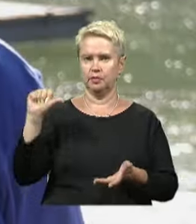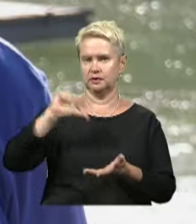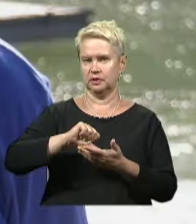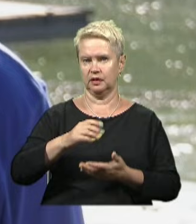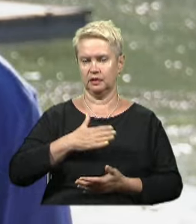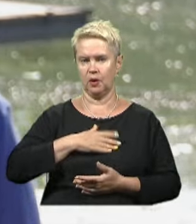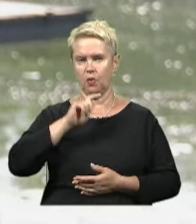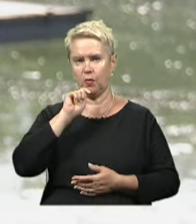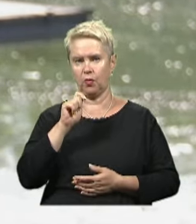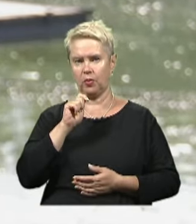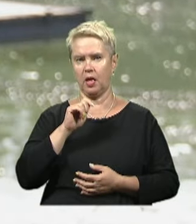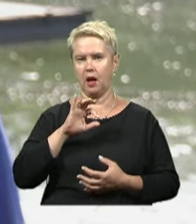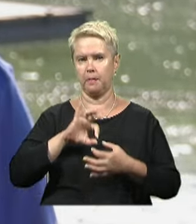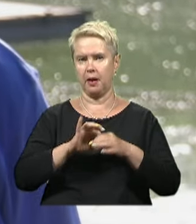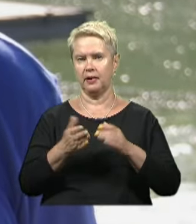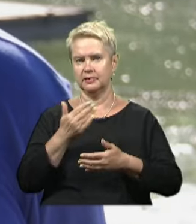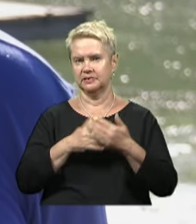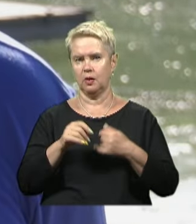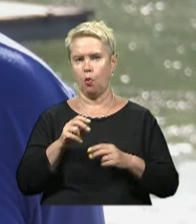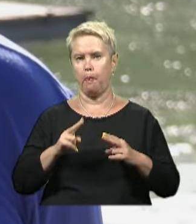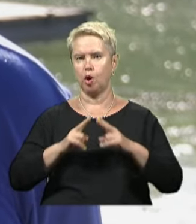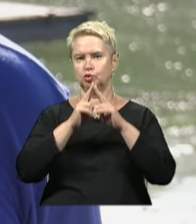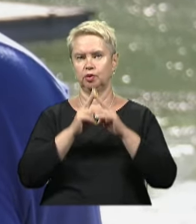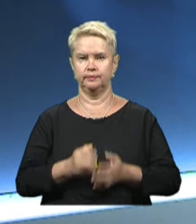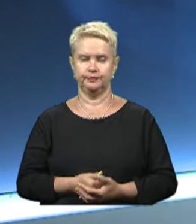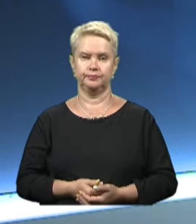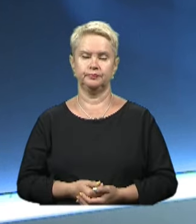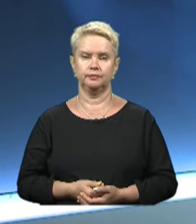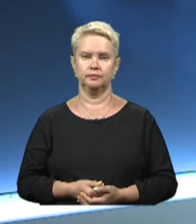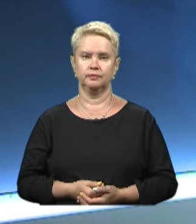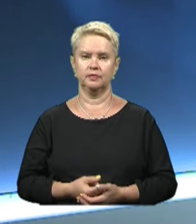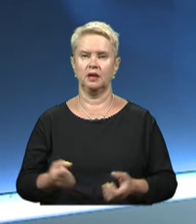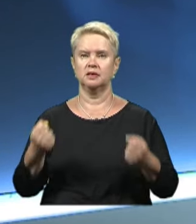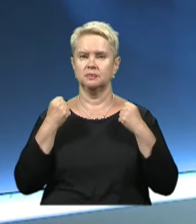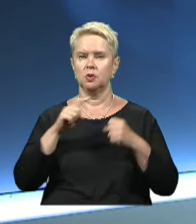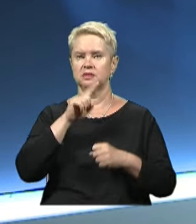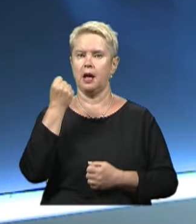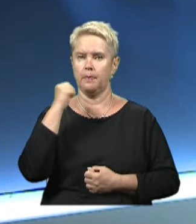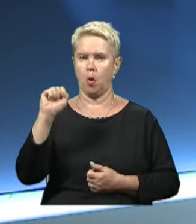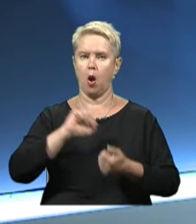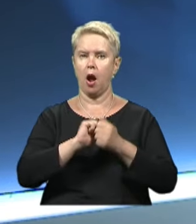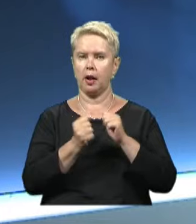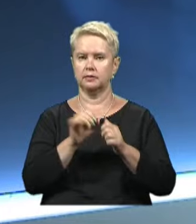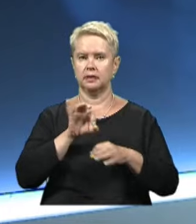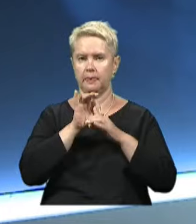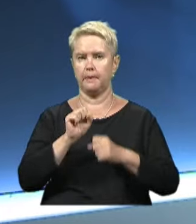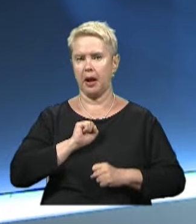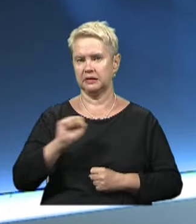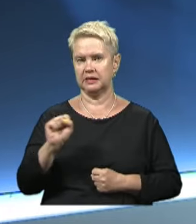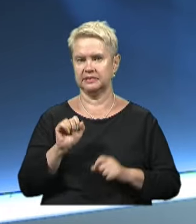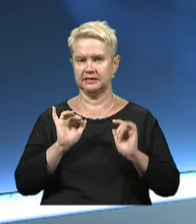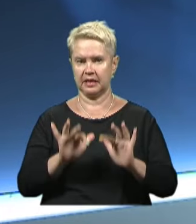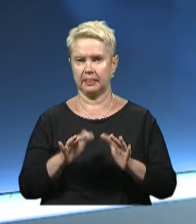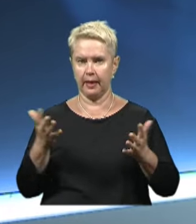нашу Україну на паралімпійських іграх у Парижі. Спорт за перемогу у Кам'янському провели патріотичний